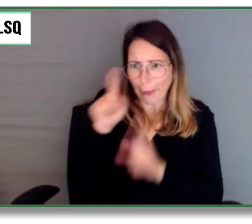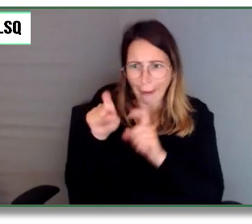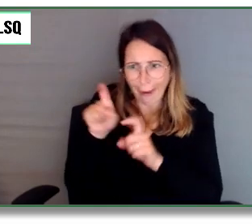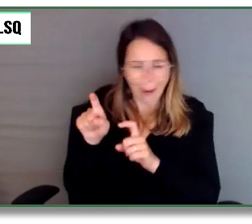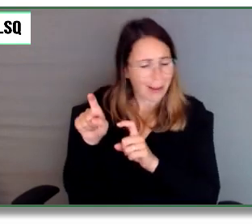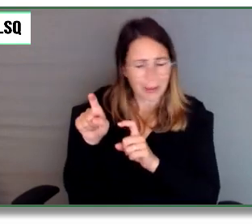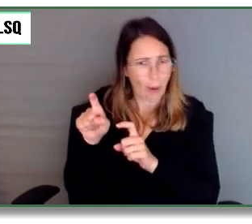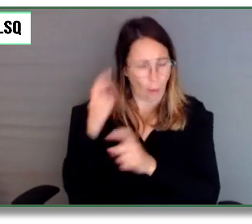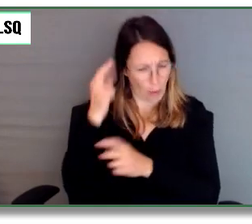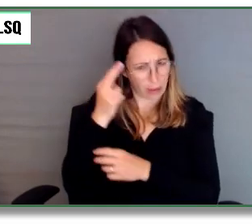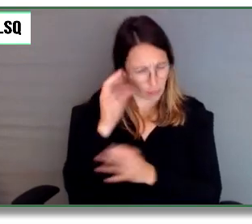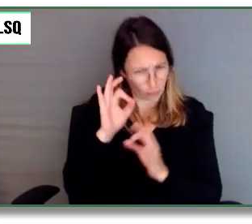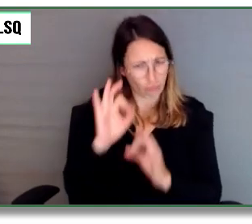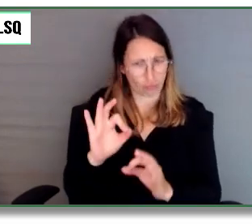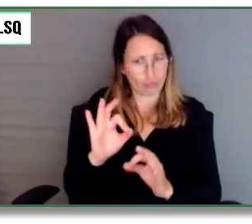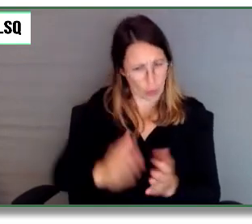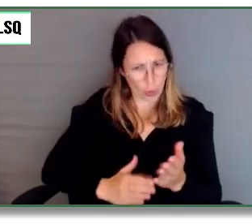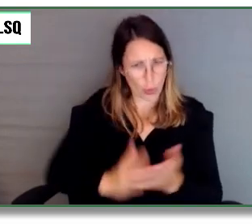Merci beaucoup.